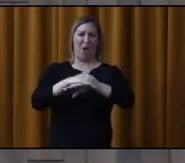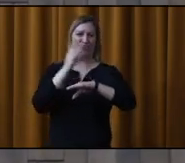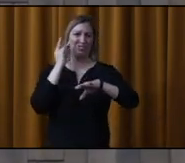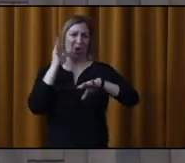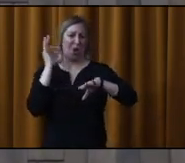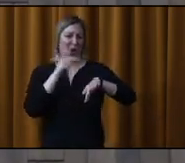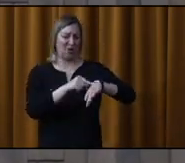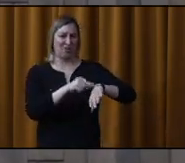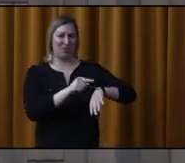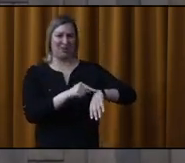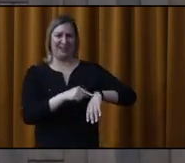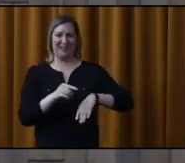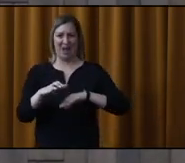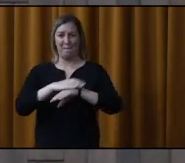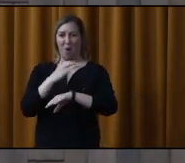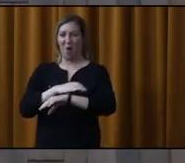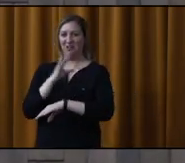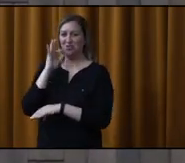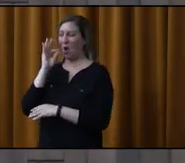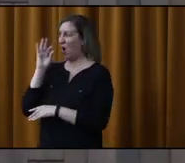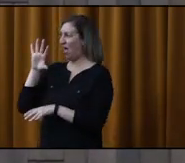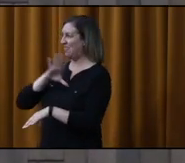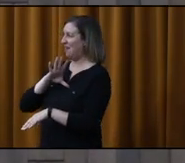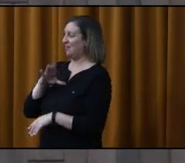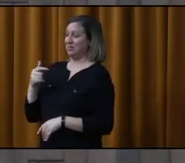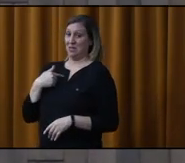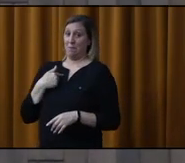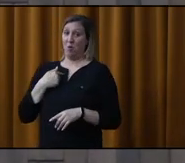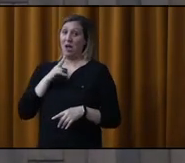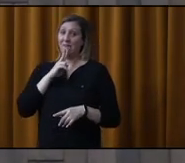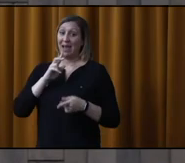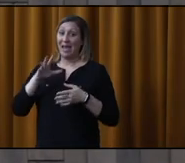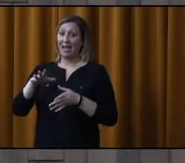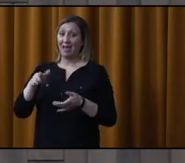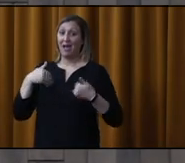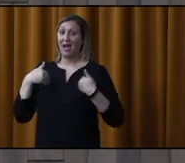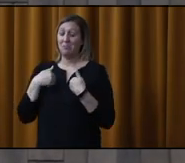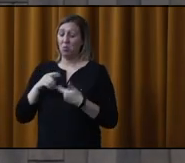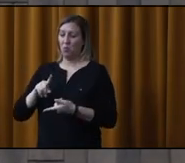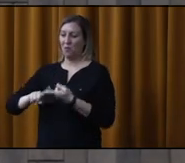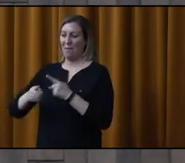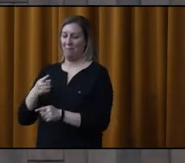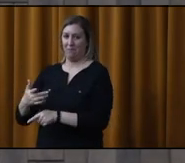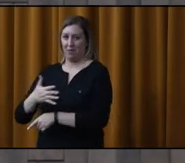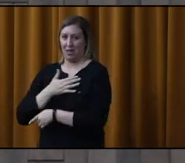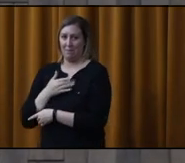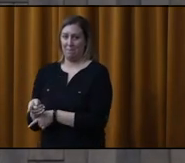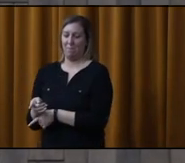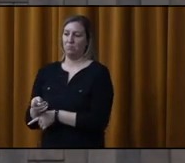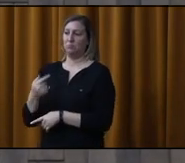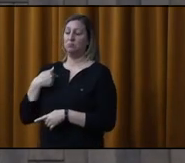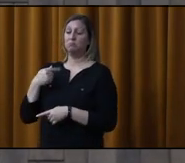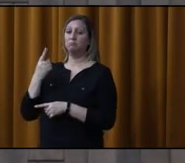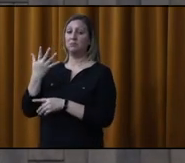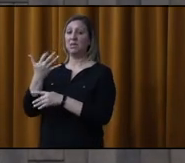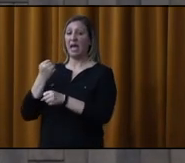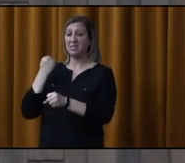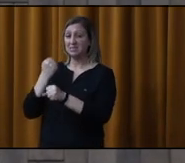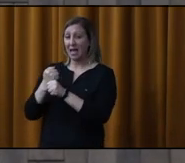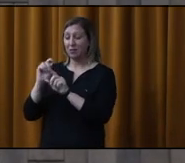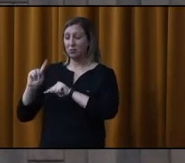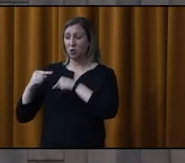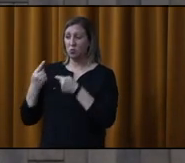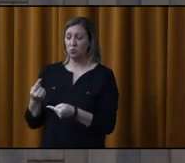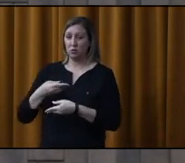soir. Fait que vous avez devant vous un ami des animaux. Puis, je donne à toutes les années, depuis 15 ans, au minimum